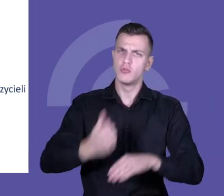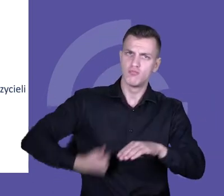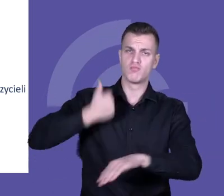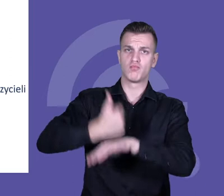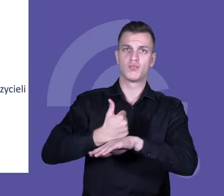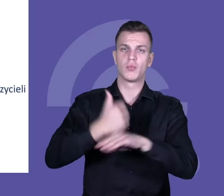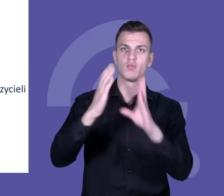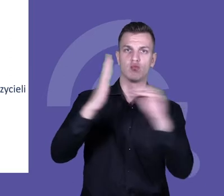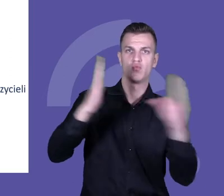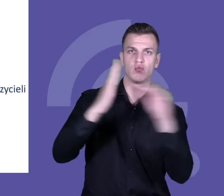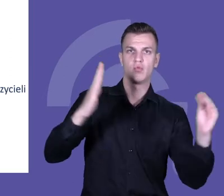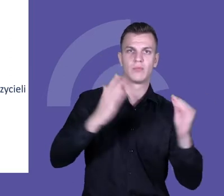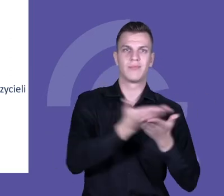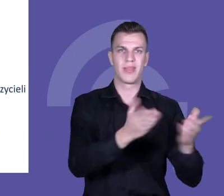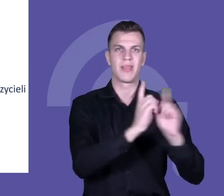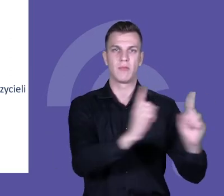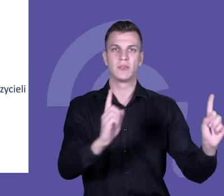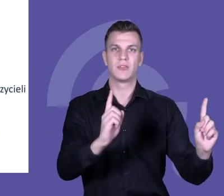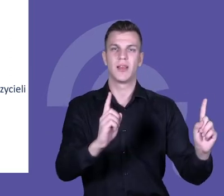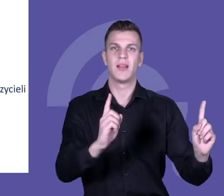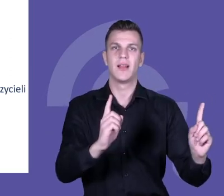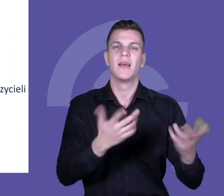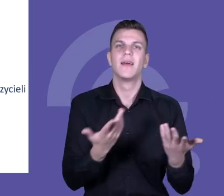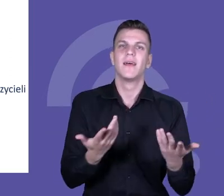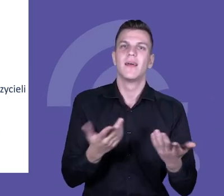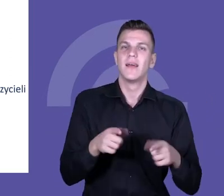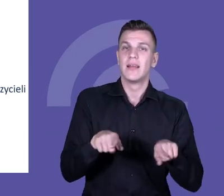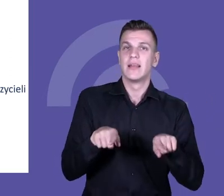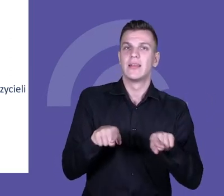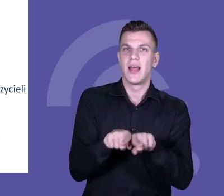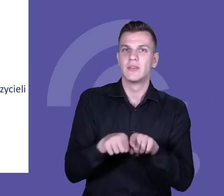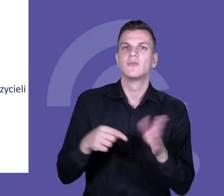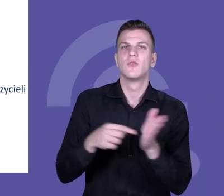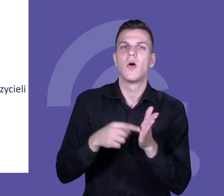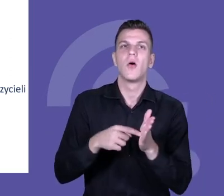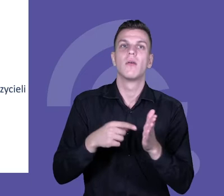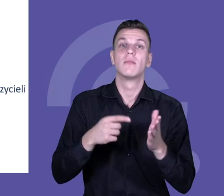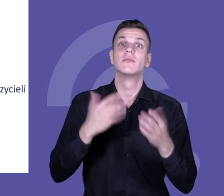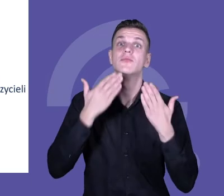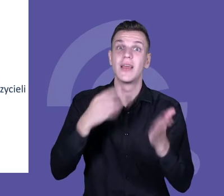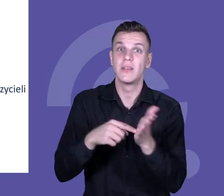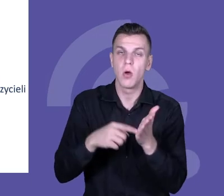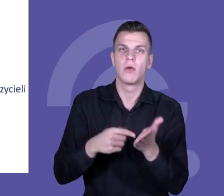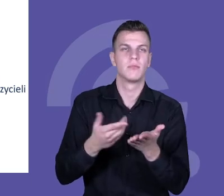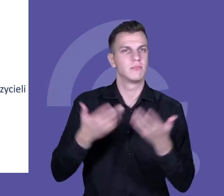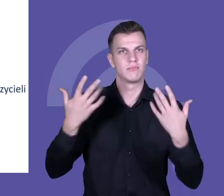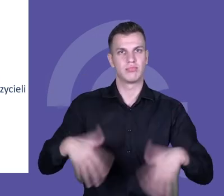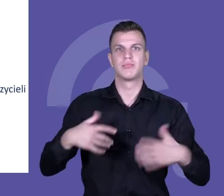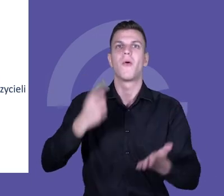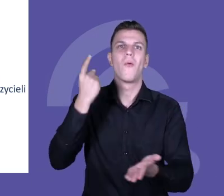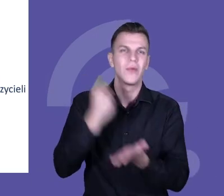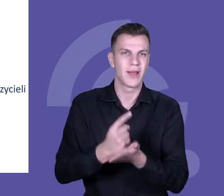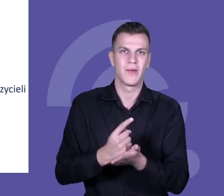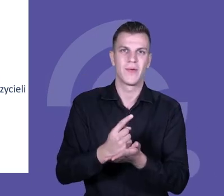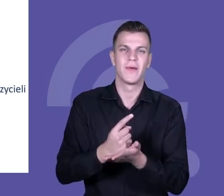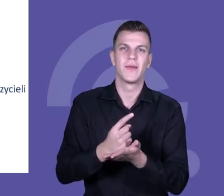kwestia przywództwa edukacyjnego dyrektorów to była druga, kluczowa kwestia warunkująca sukces w kształceniu kompetencji proinnowacyjnych, co